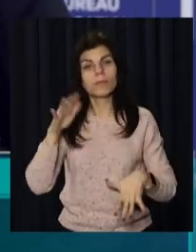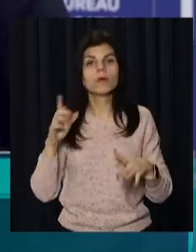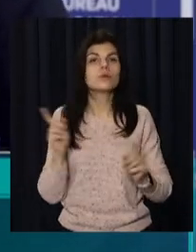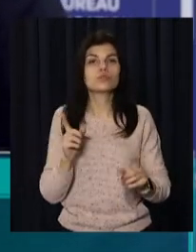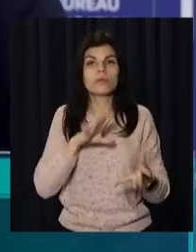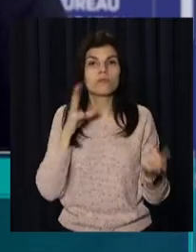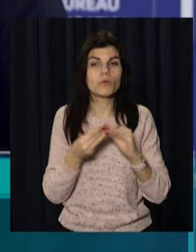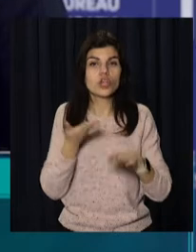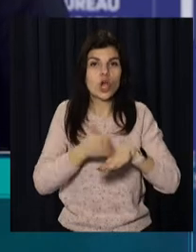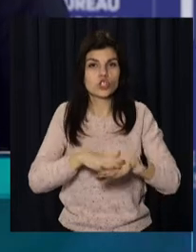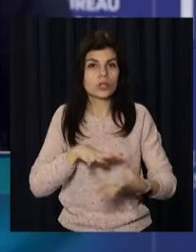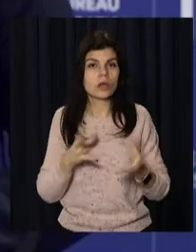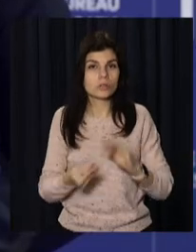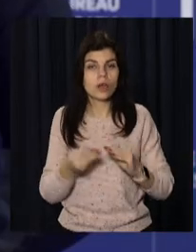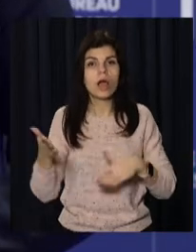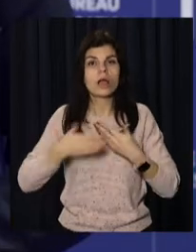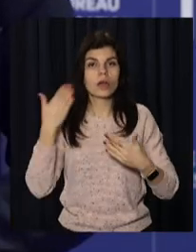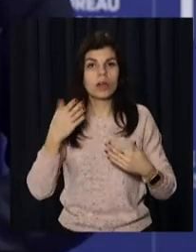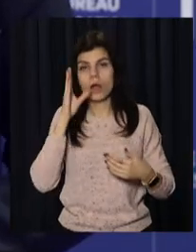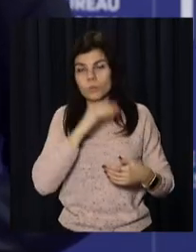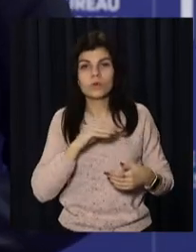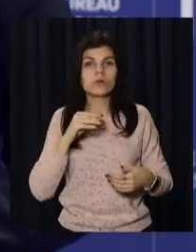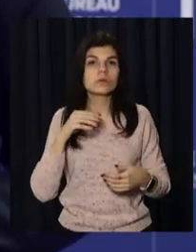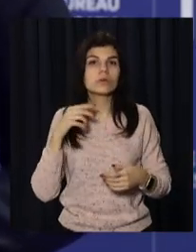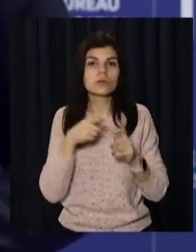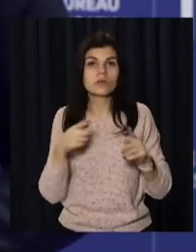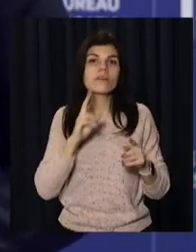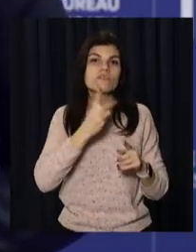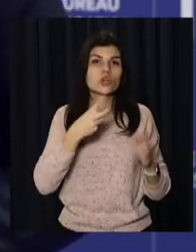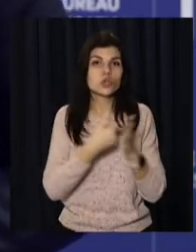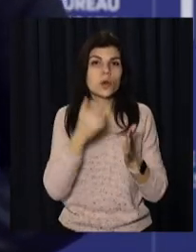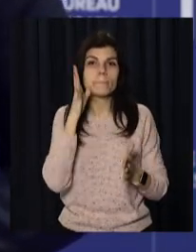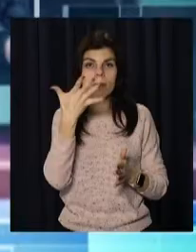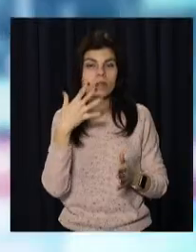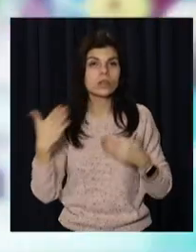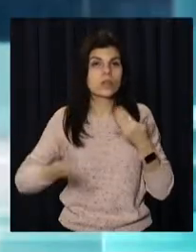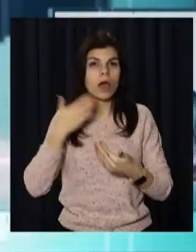спричинила тяжкі наслідки. Карається позбавленням волі на строк від 2 до 5 років.